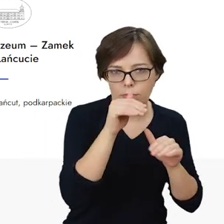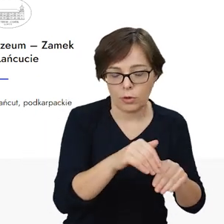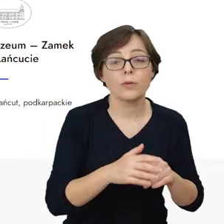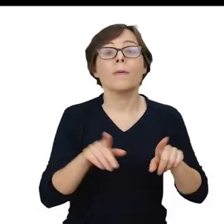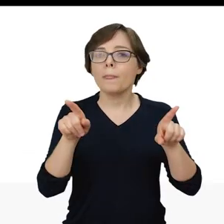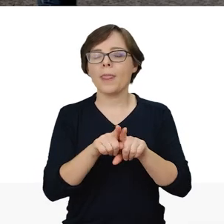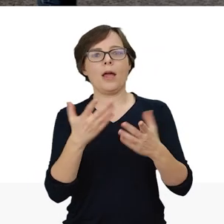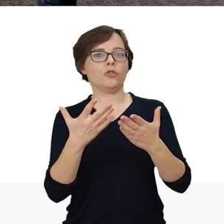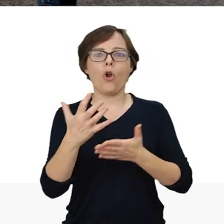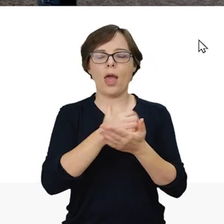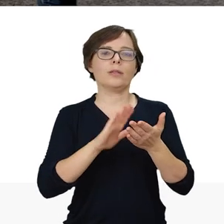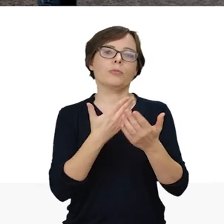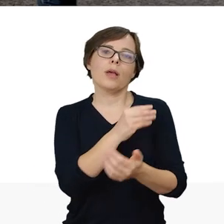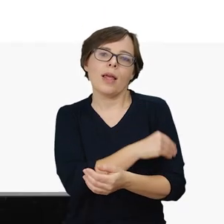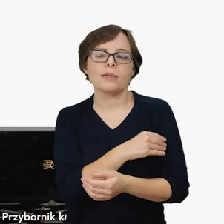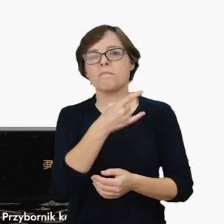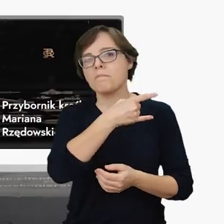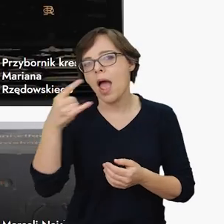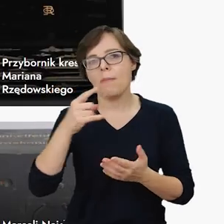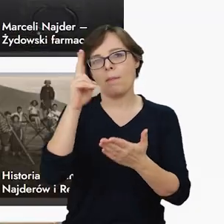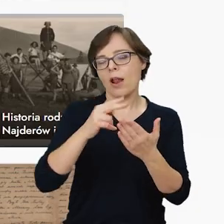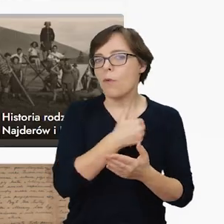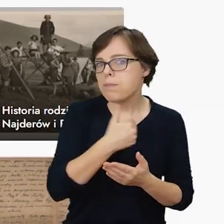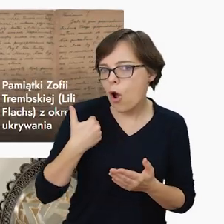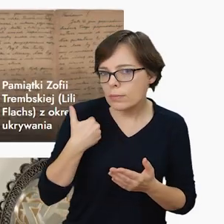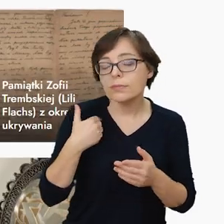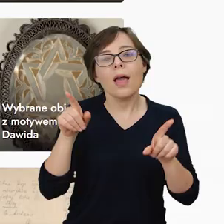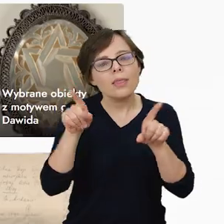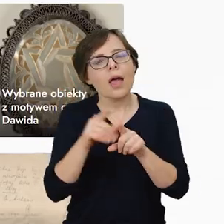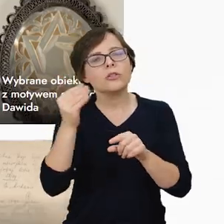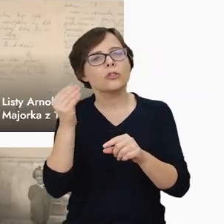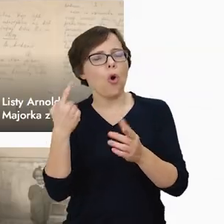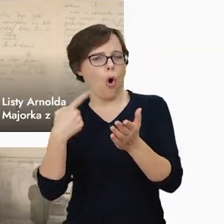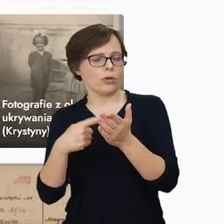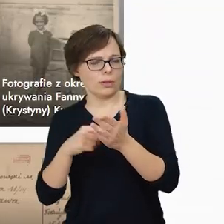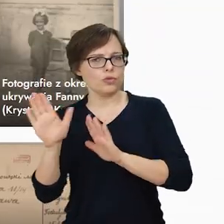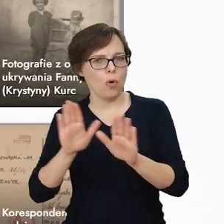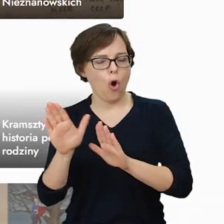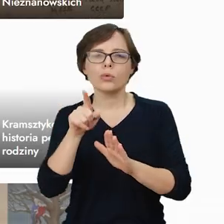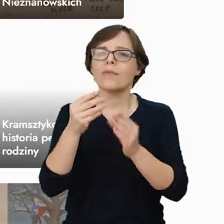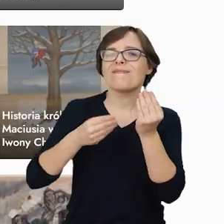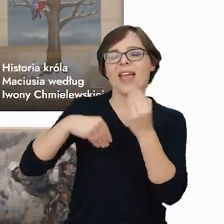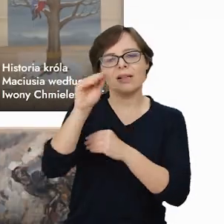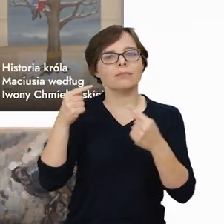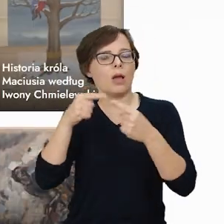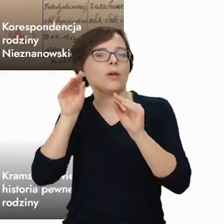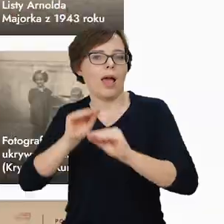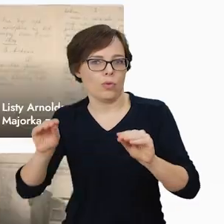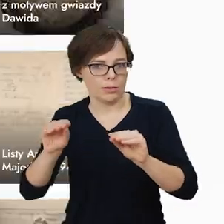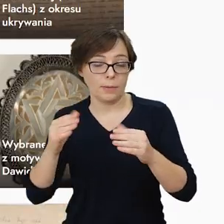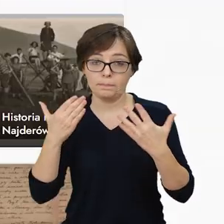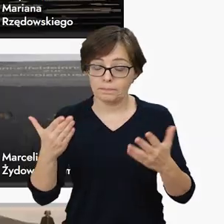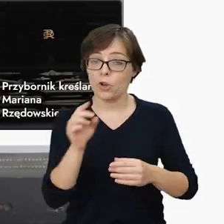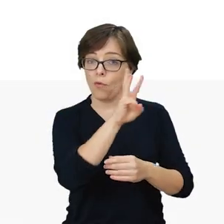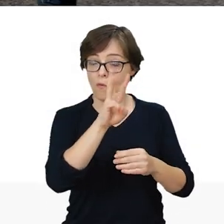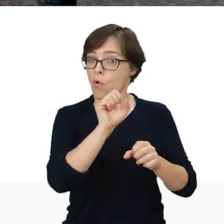kolekcje np. tkaniny albo meble, malarstwo polskie itd. I jest jeszcze ostatni sposób, który jest bardziej sposobem